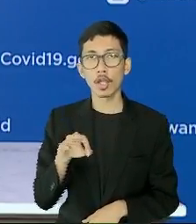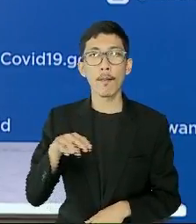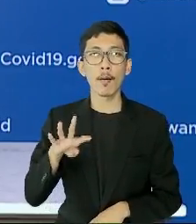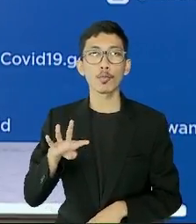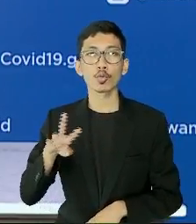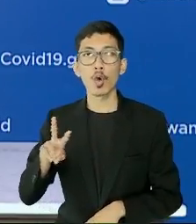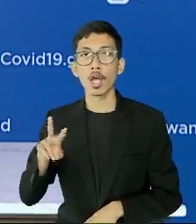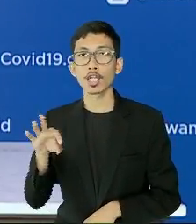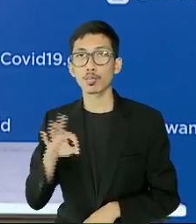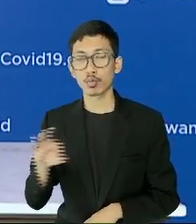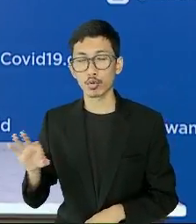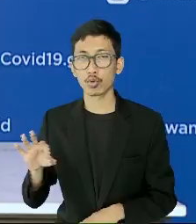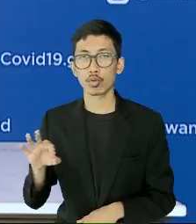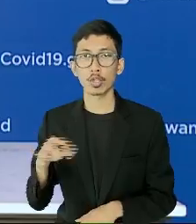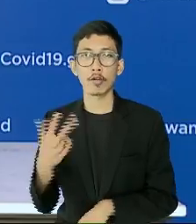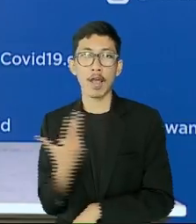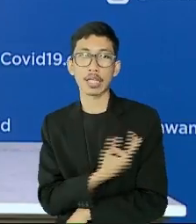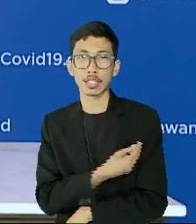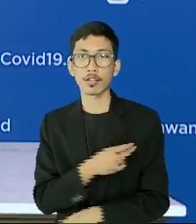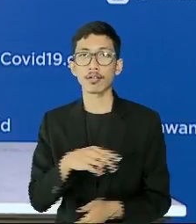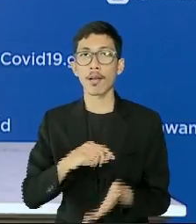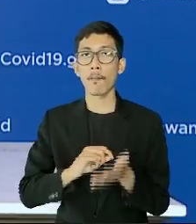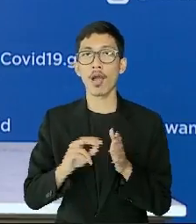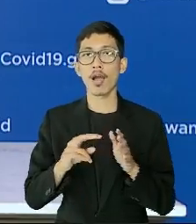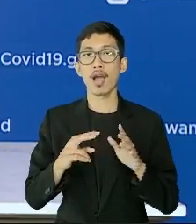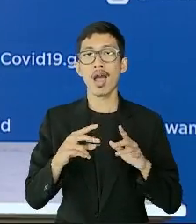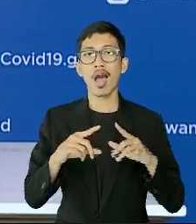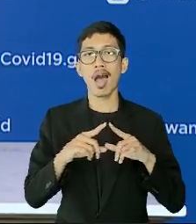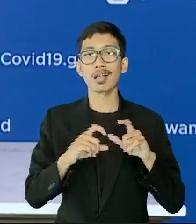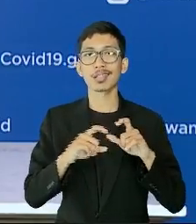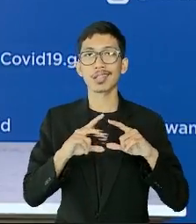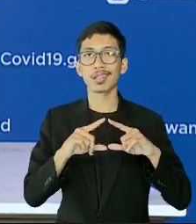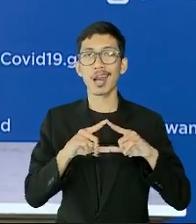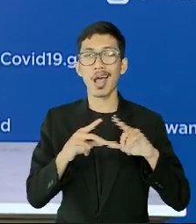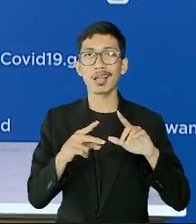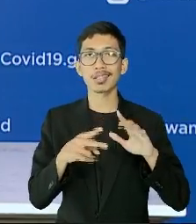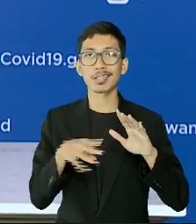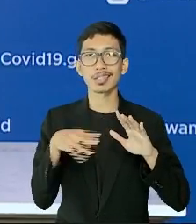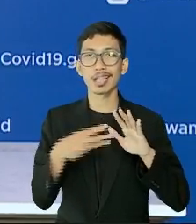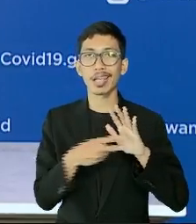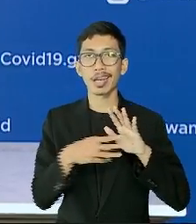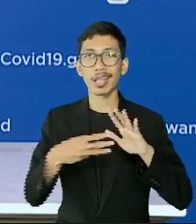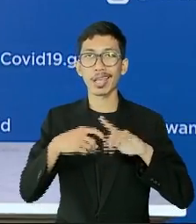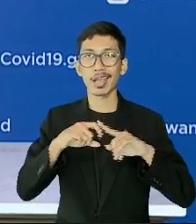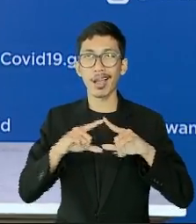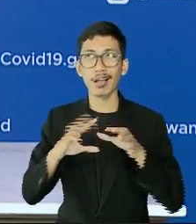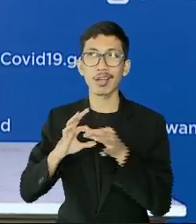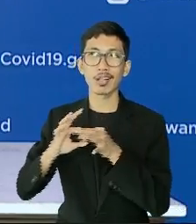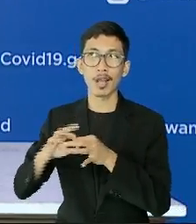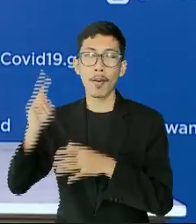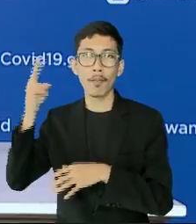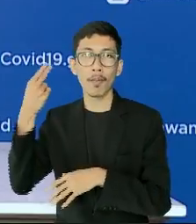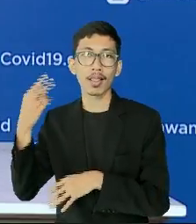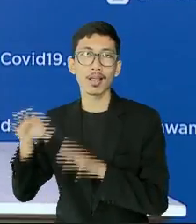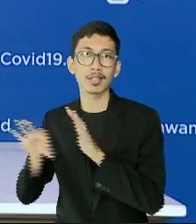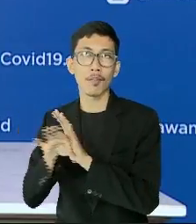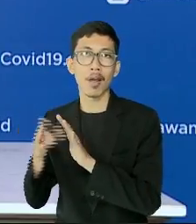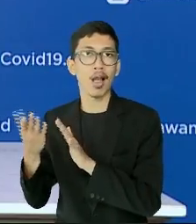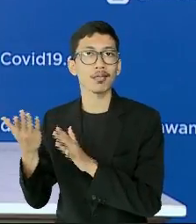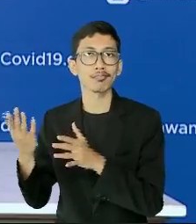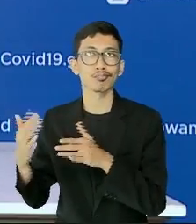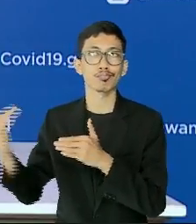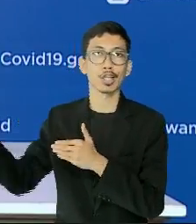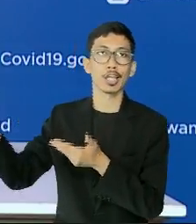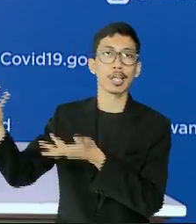AstraZeneca yang merupakan hasil kerjasama dengan pemerintah Jepang. Dukungan kerjasama vaksin dari